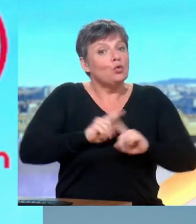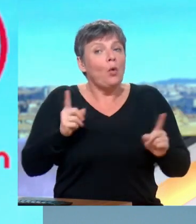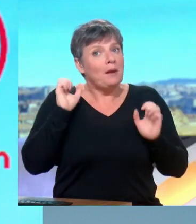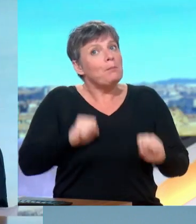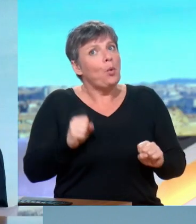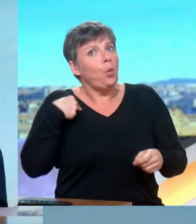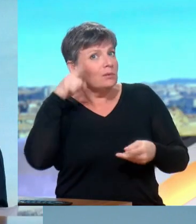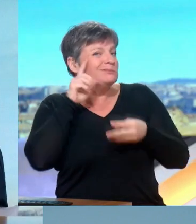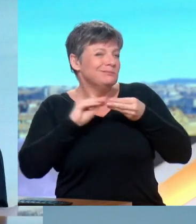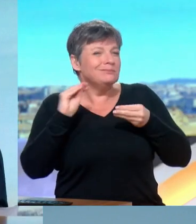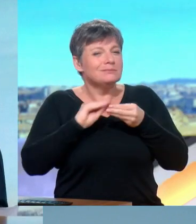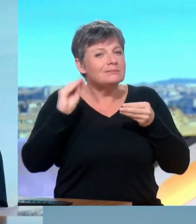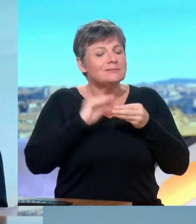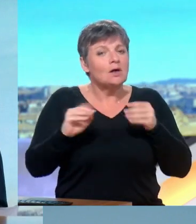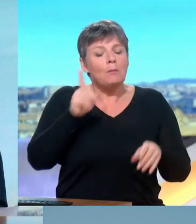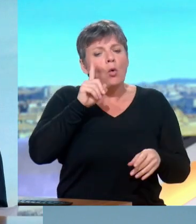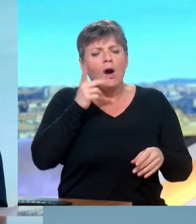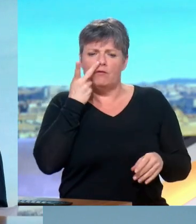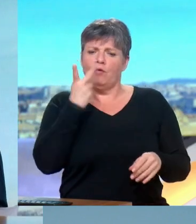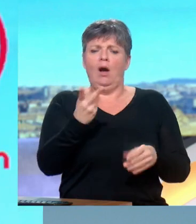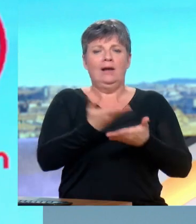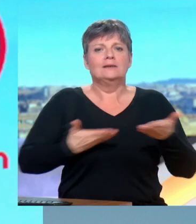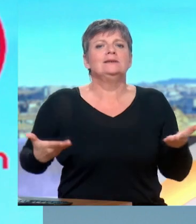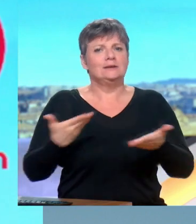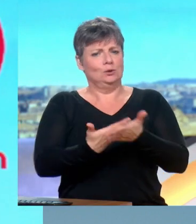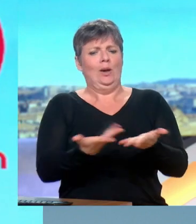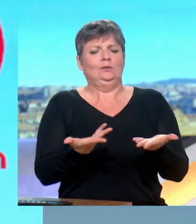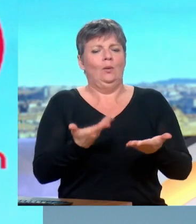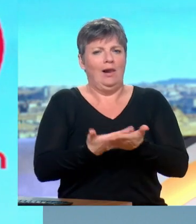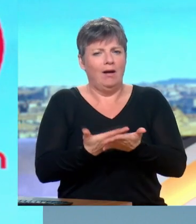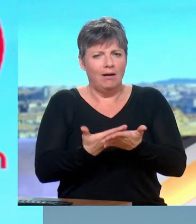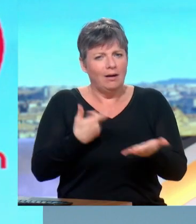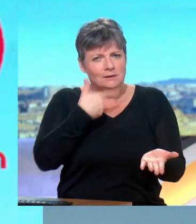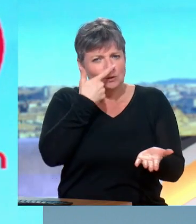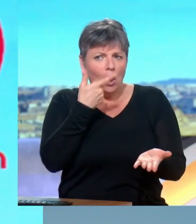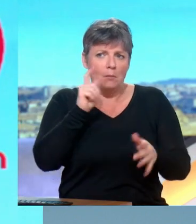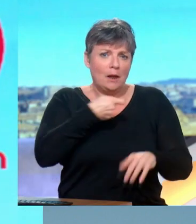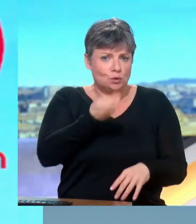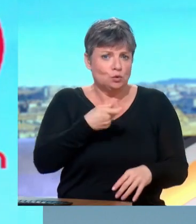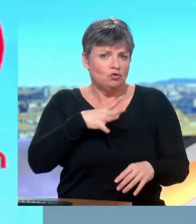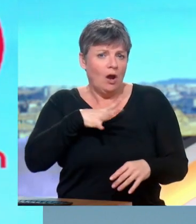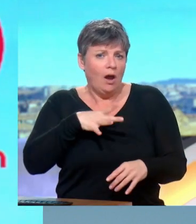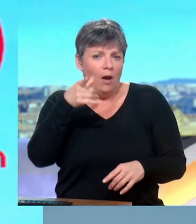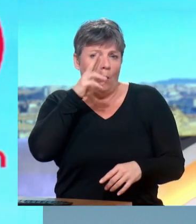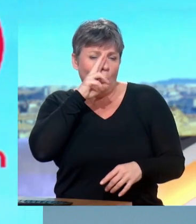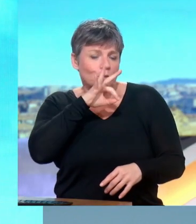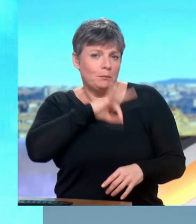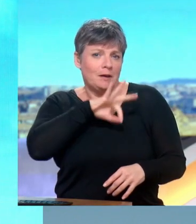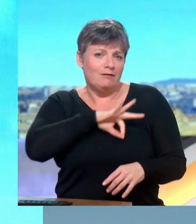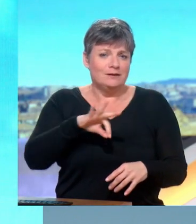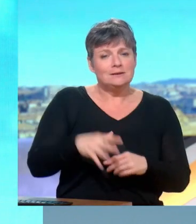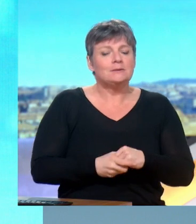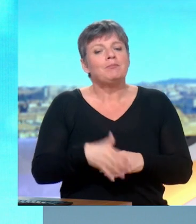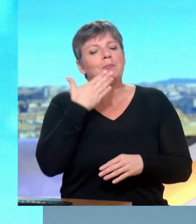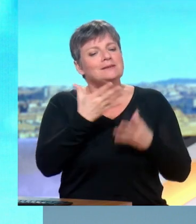'interroger vraiment, parce que quand on voit les faits, oui, évidemment que cela profite à la Russie. Merci beaucoup Bernard